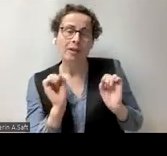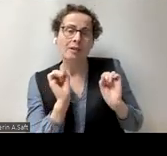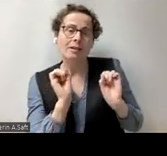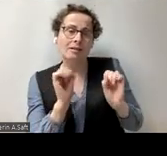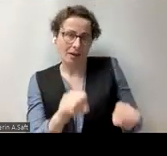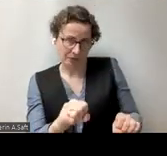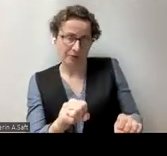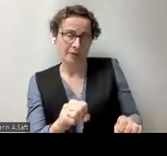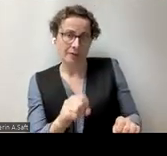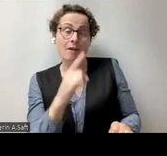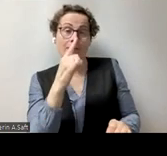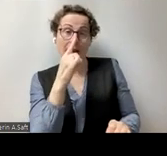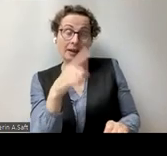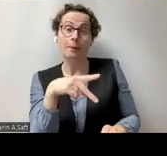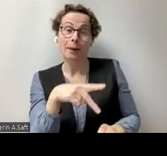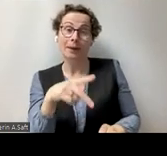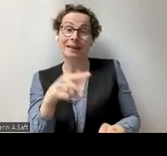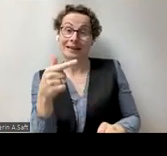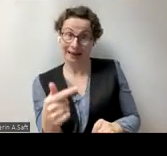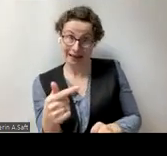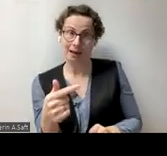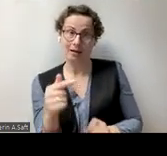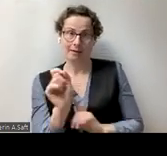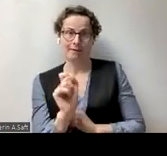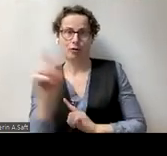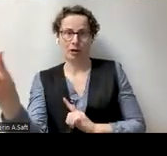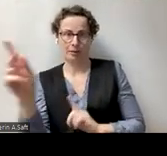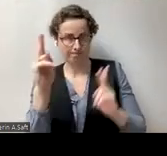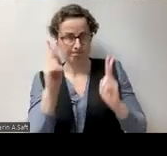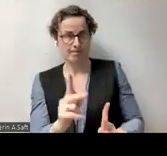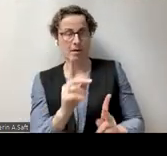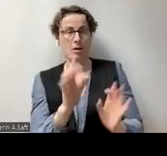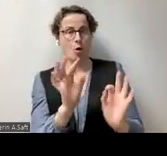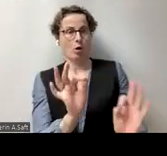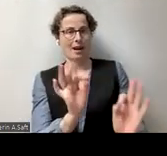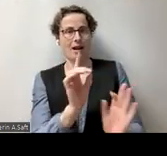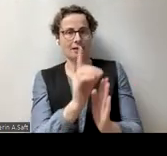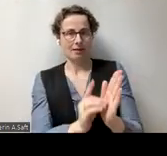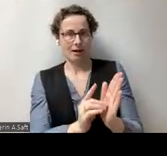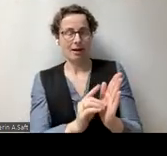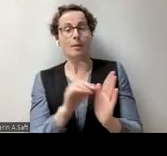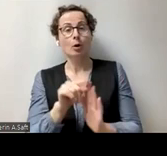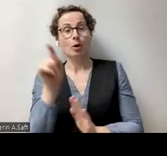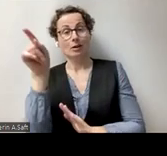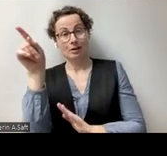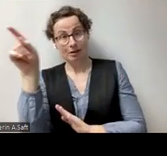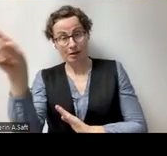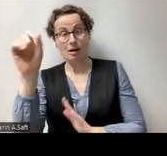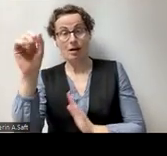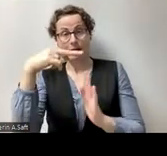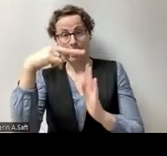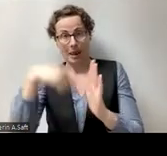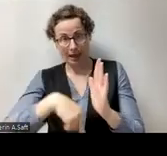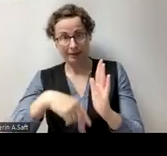die PowerPoint-Datei als solche verschicken, sodass man im Bearbeiten-Modus